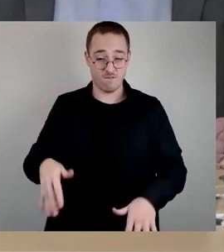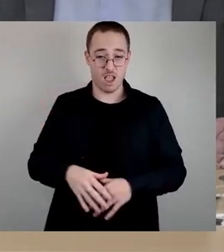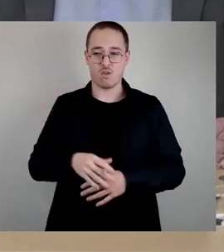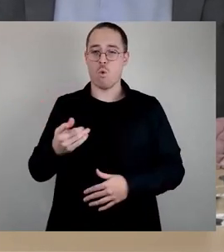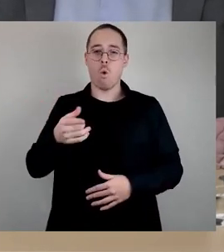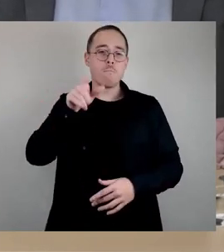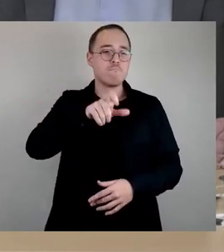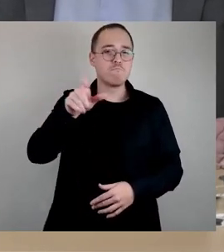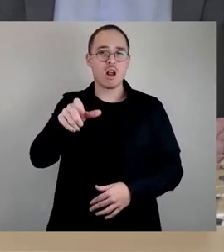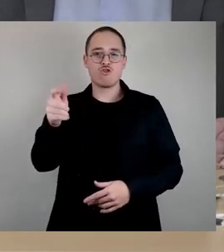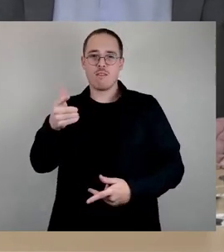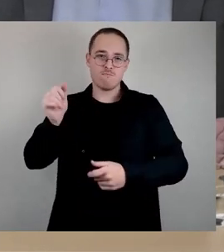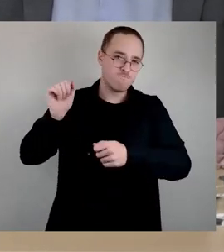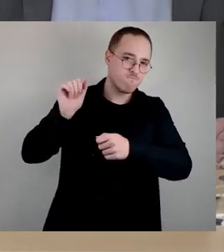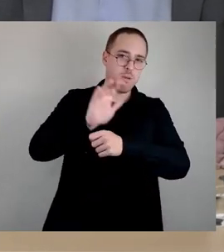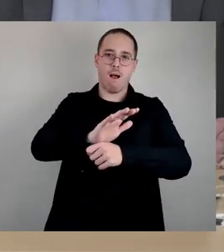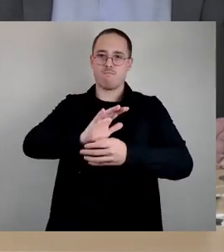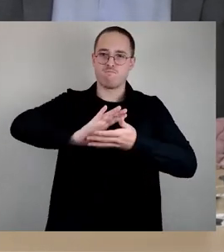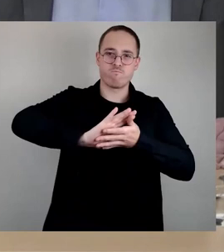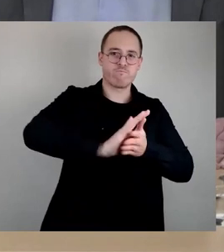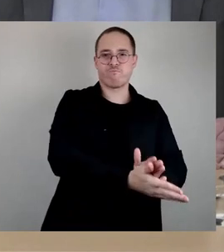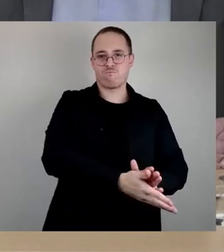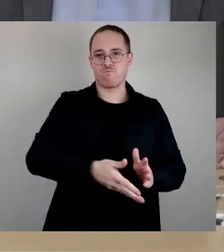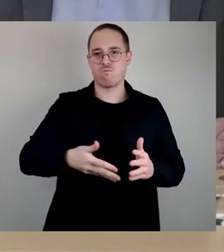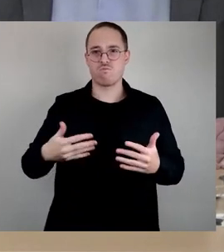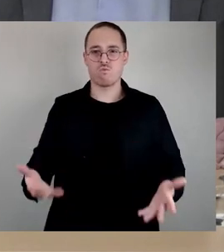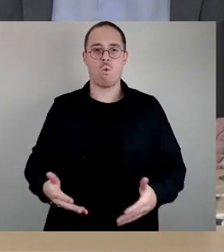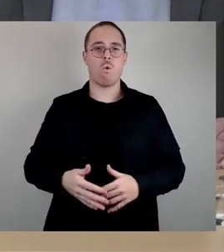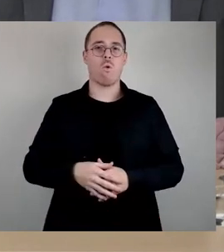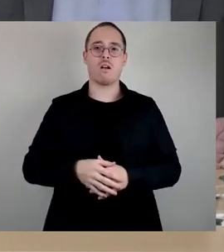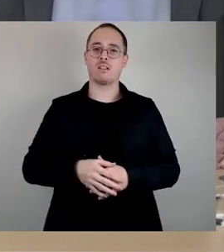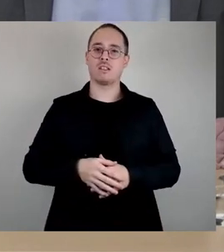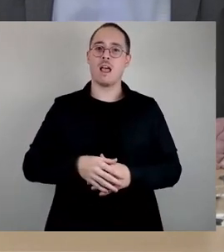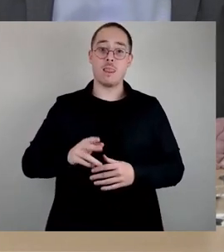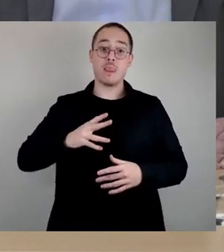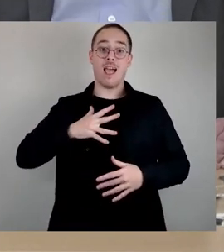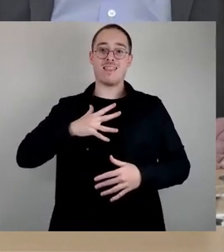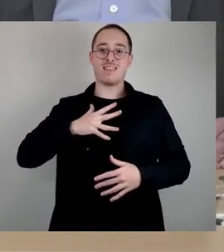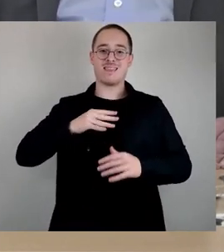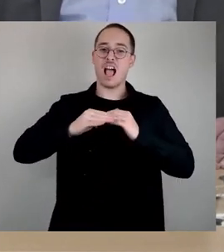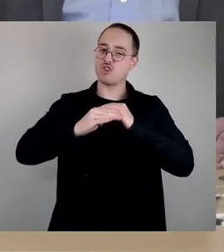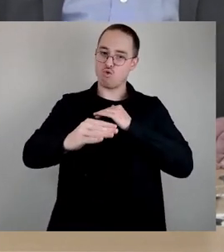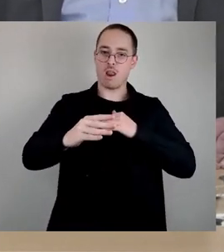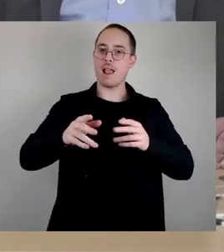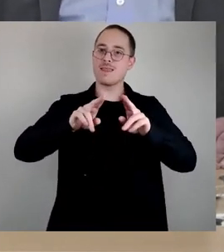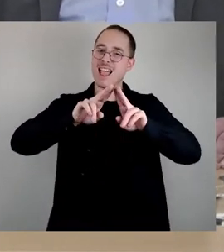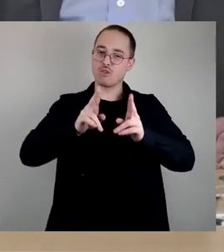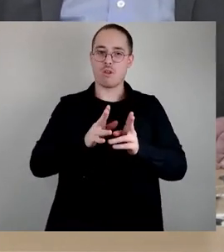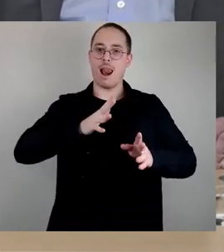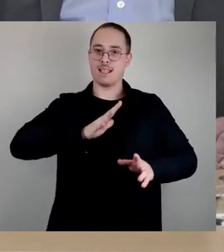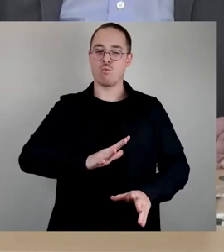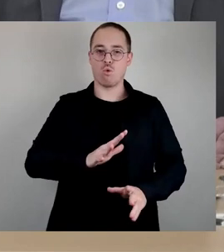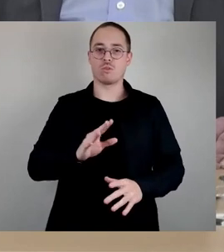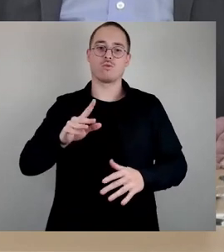Antisemitismus, Intoleranz und Nationalismus. Aber unsere Geschichte erinnert uns auch daran, dass eine